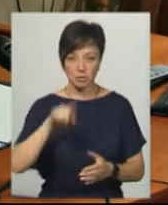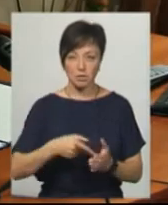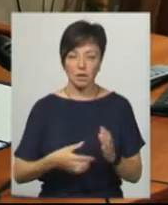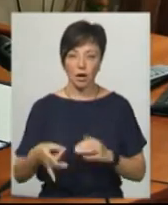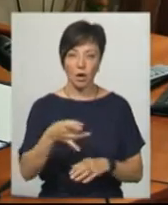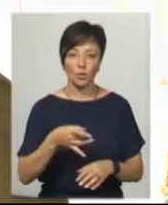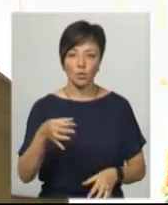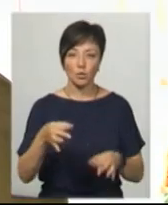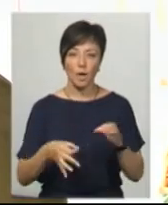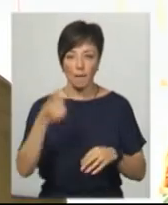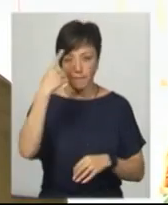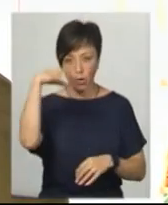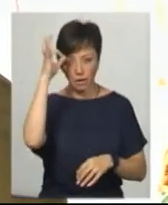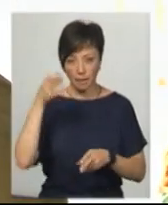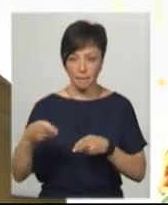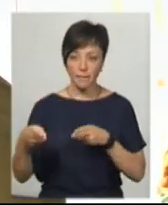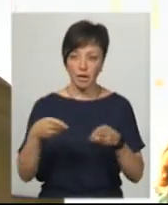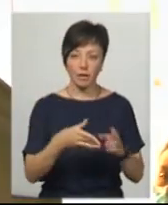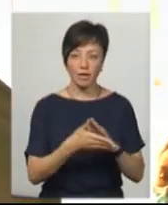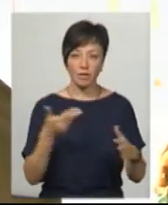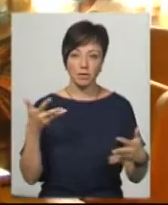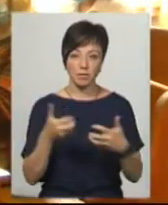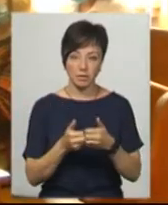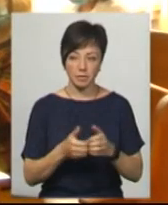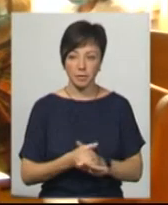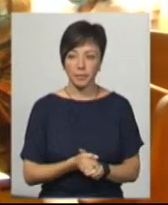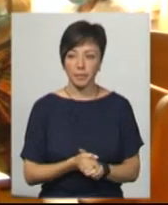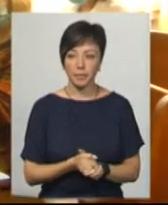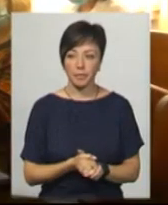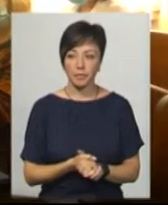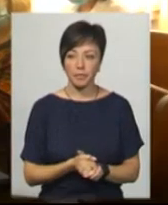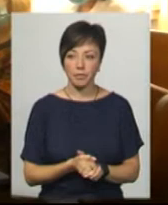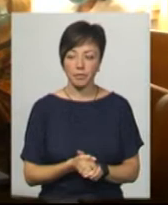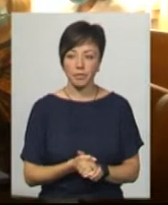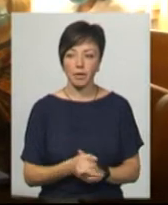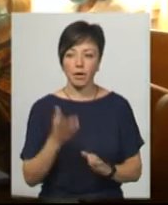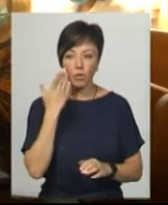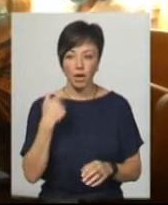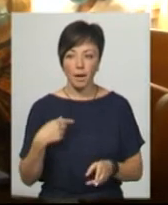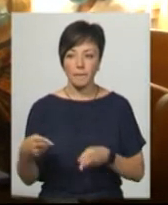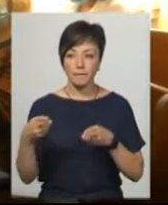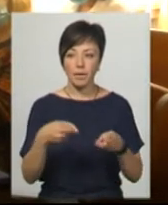суді – поліцейський, який приїхав на виклик щодо ДТП Ілля Подольський. Прибувши на місце,